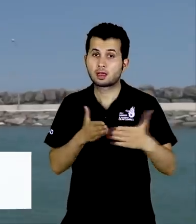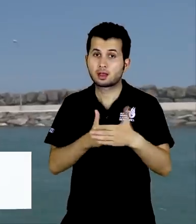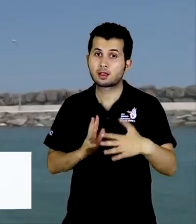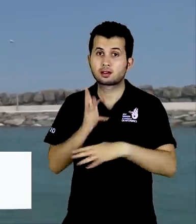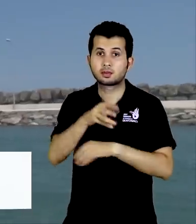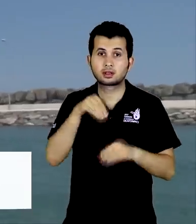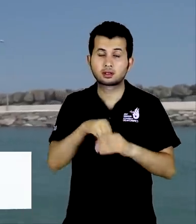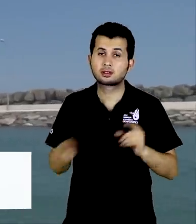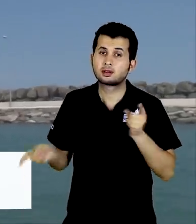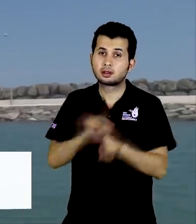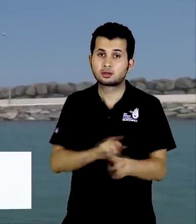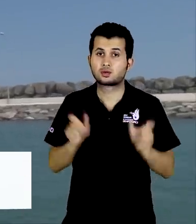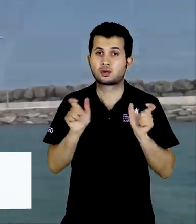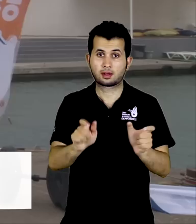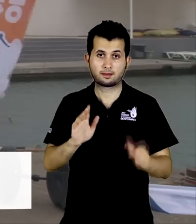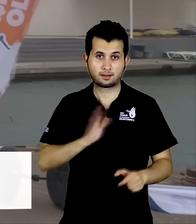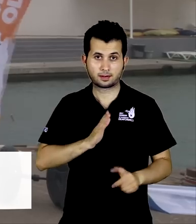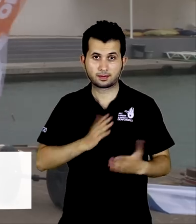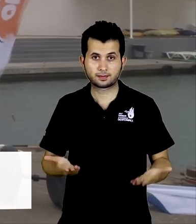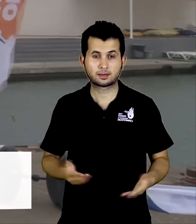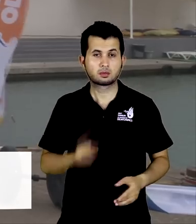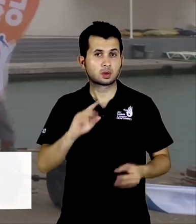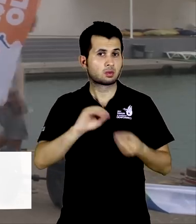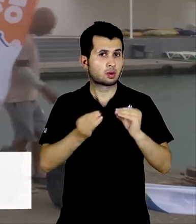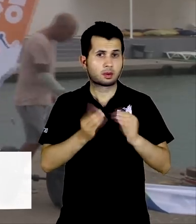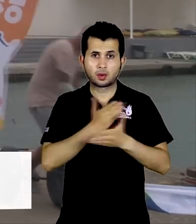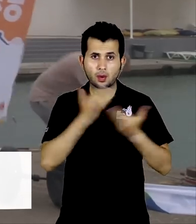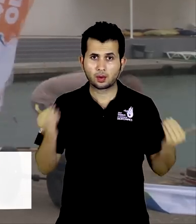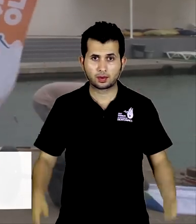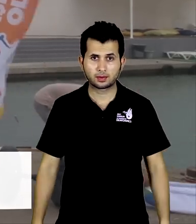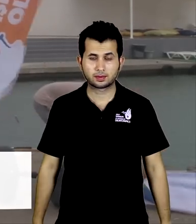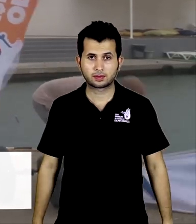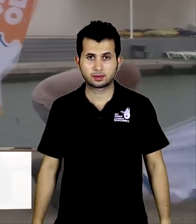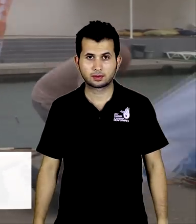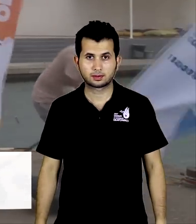gereken tüm önlemleri almış durumdalar. Herhangi bir problem yaşamıyoruz.